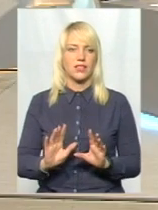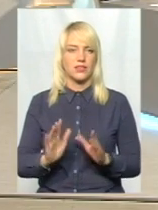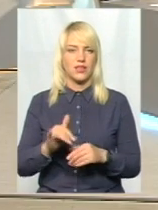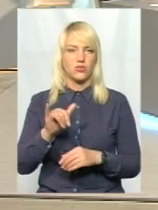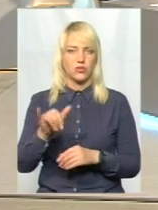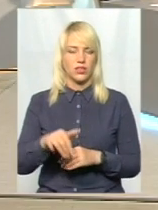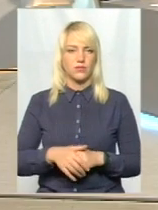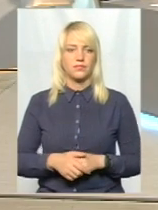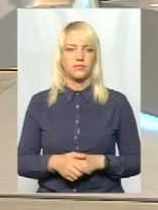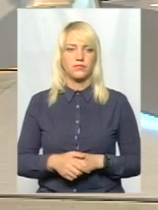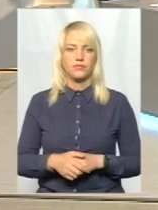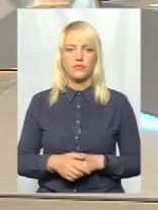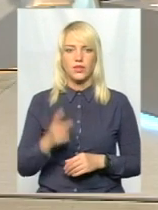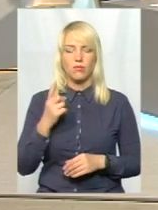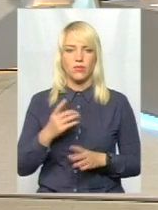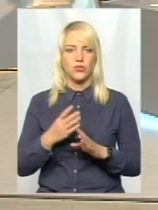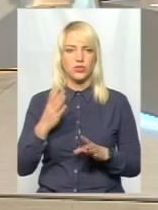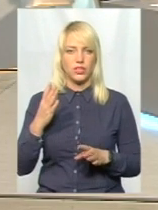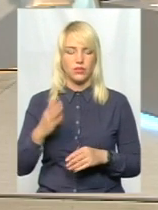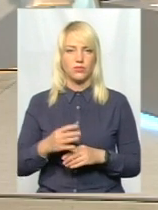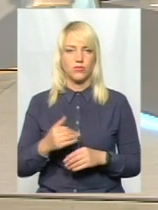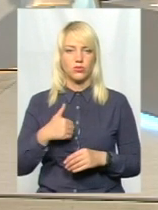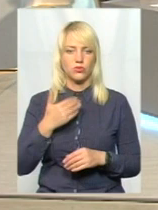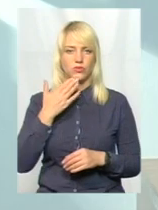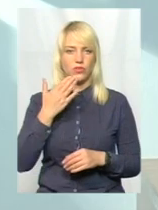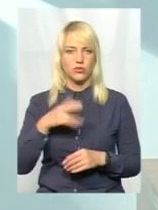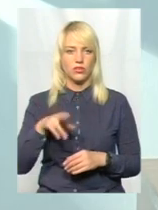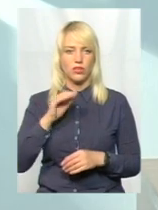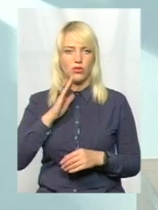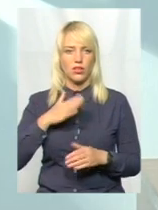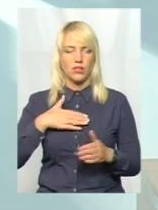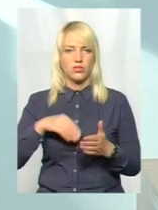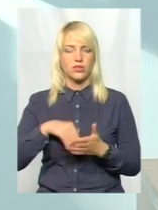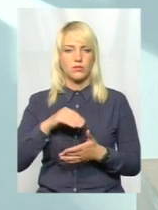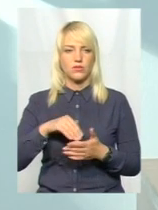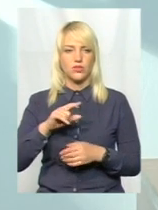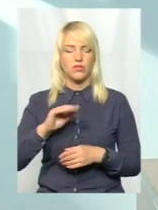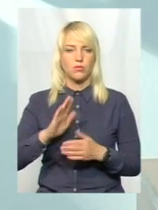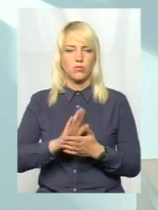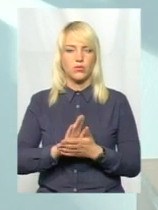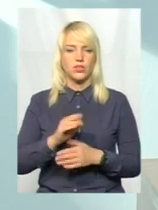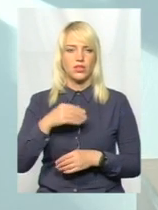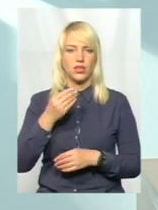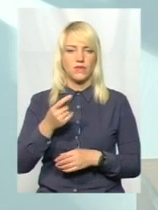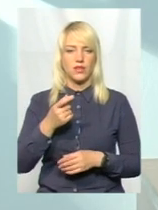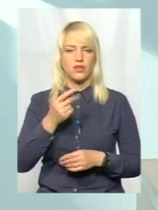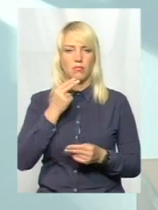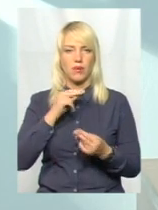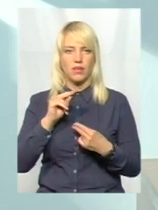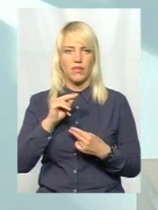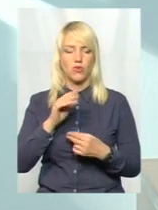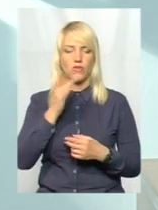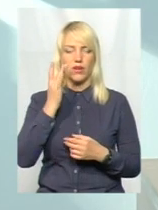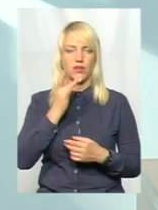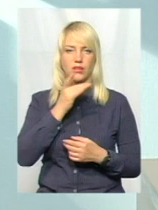Єрмова? В першу чергу, хочу звернутися до наших споживачів і попросити їх надавати перевагу в літній період